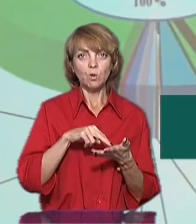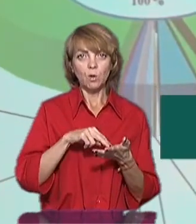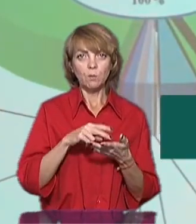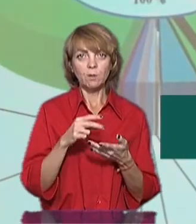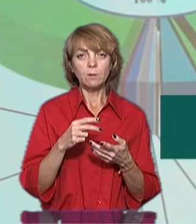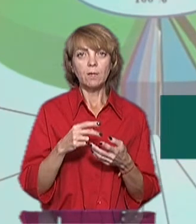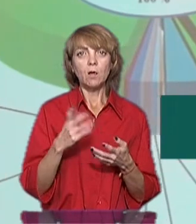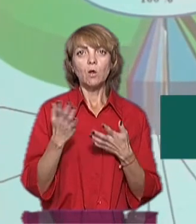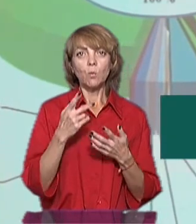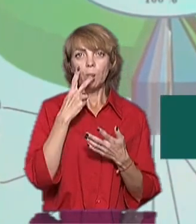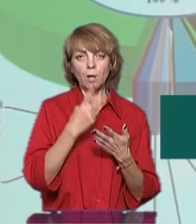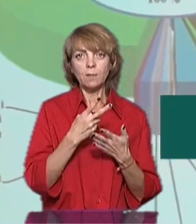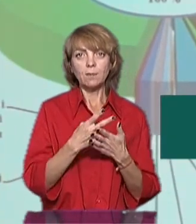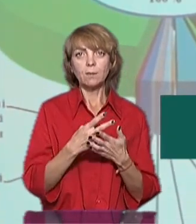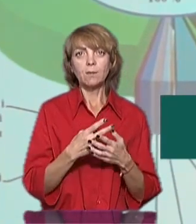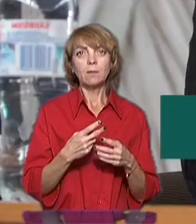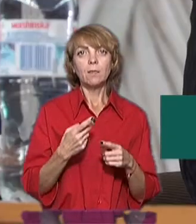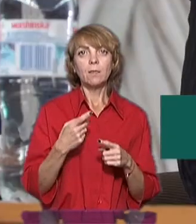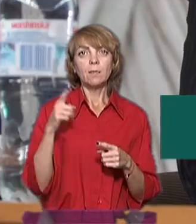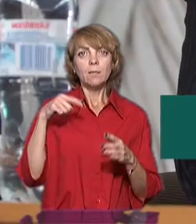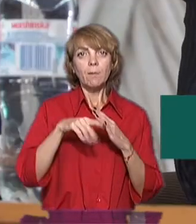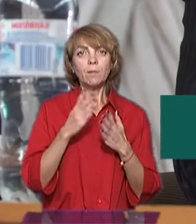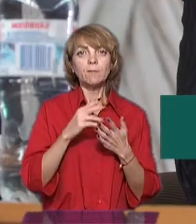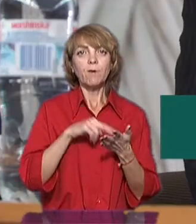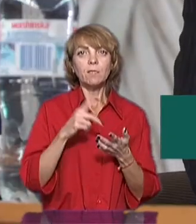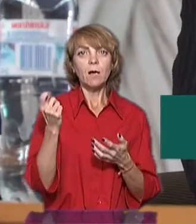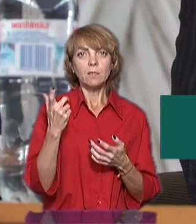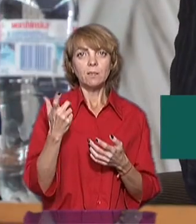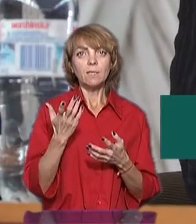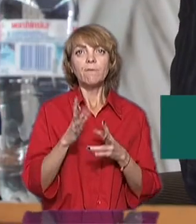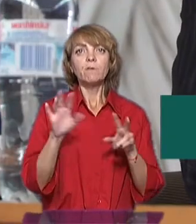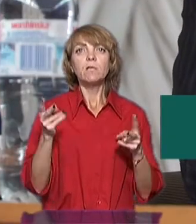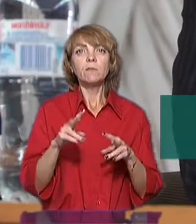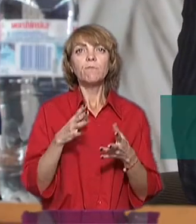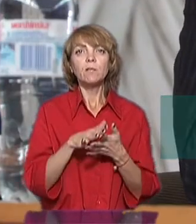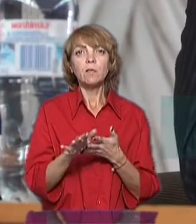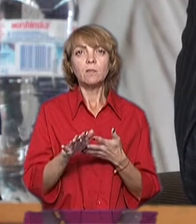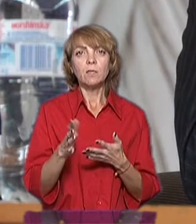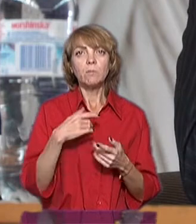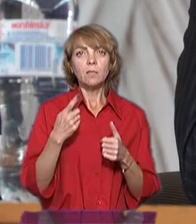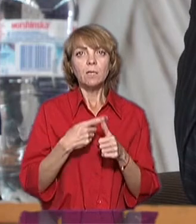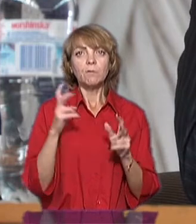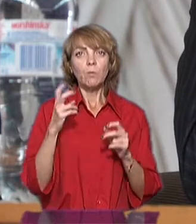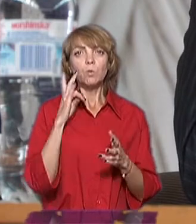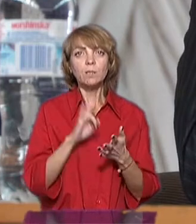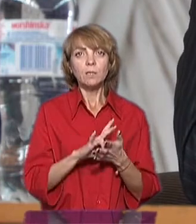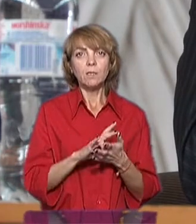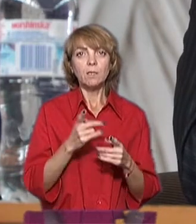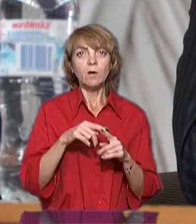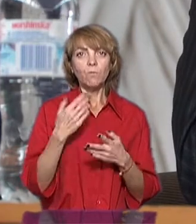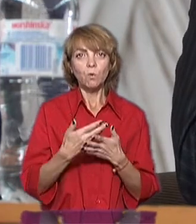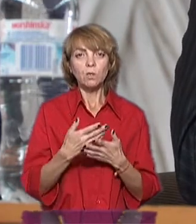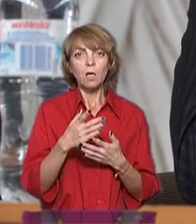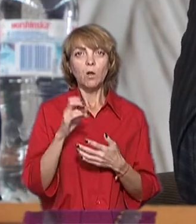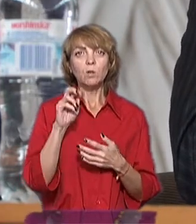«Ось ця собівартість, яка показана, там є вартість газу, а є всі інші витрати, які ми називаємо постійними. Так ось,